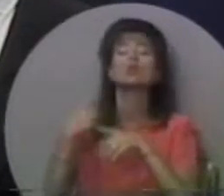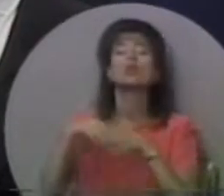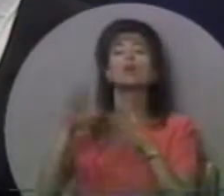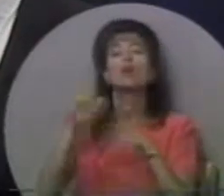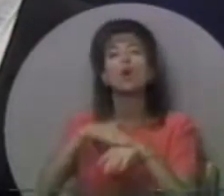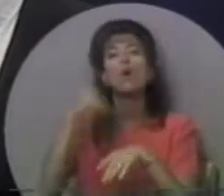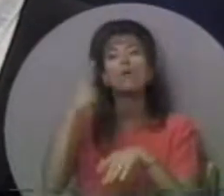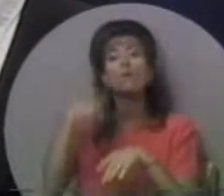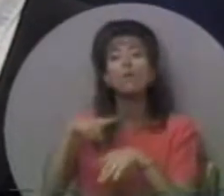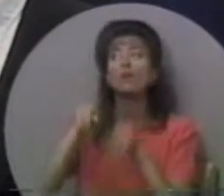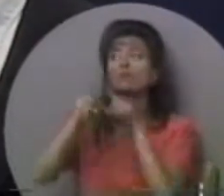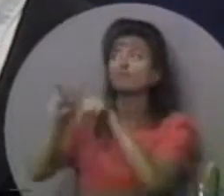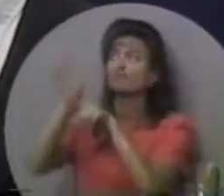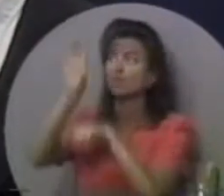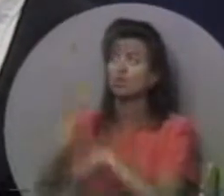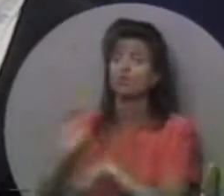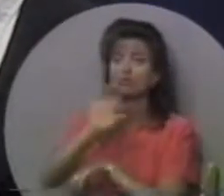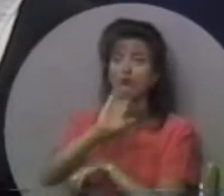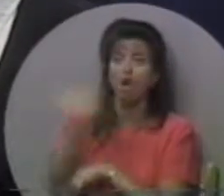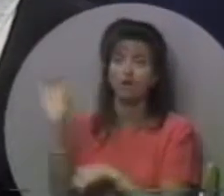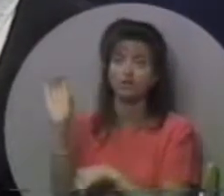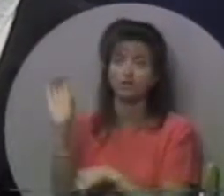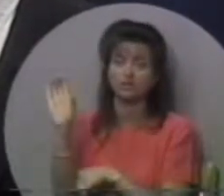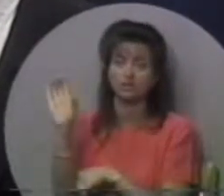покликані до Христа.